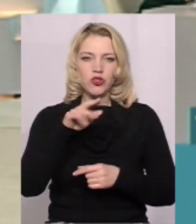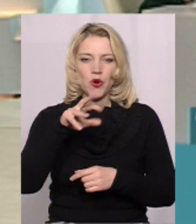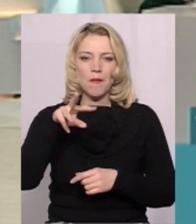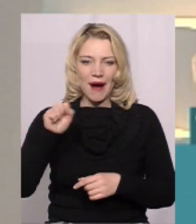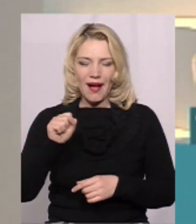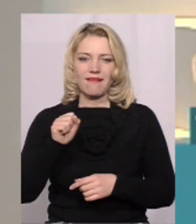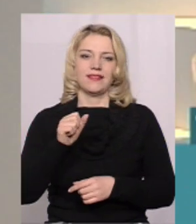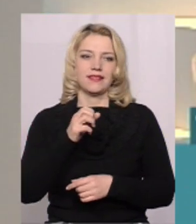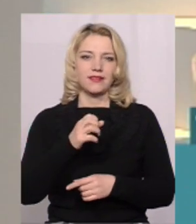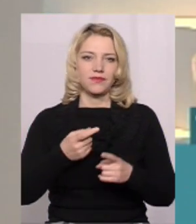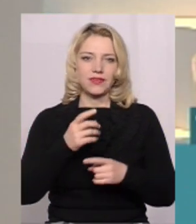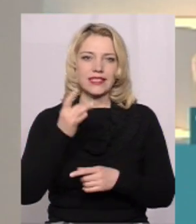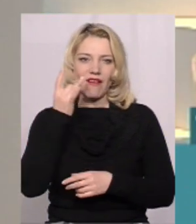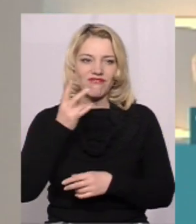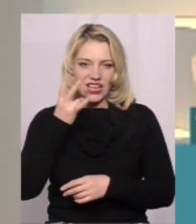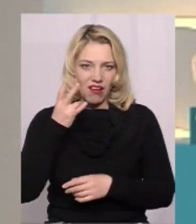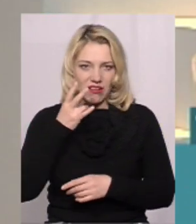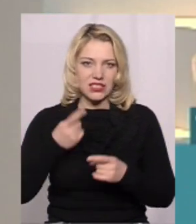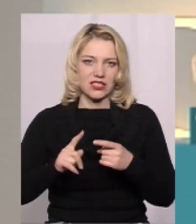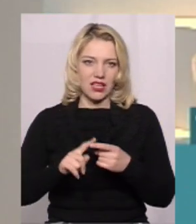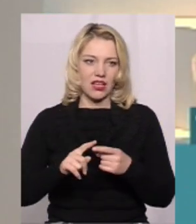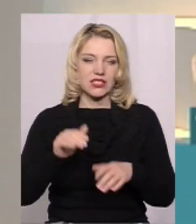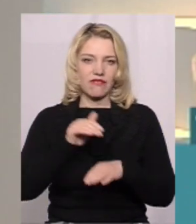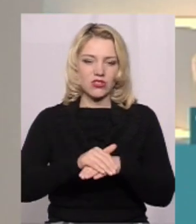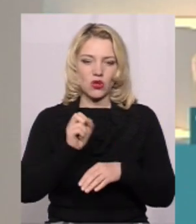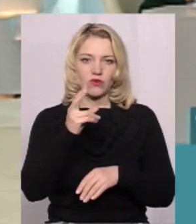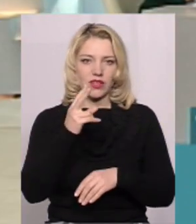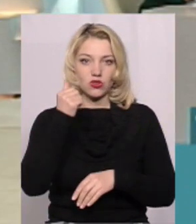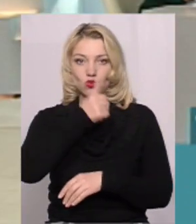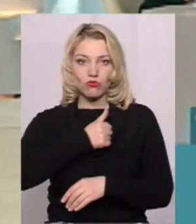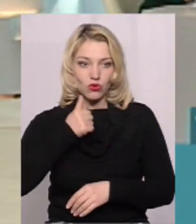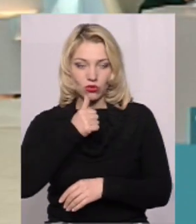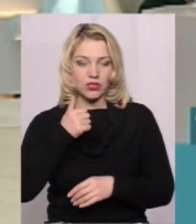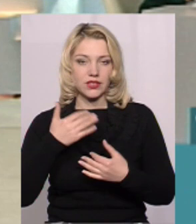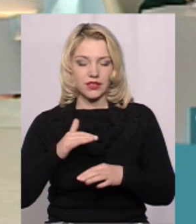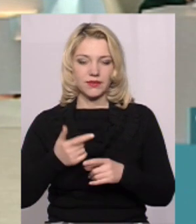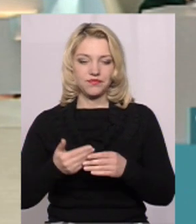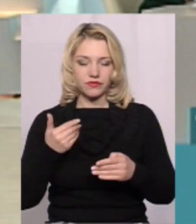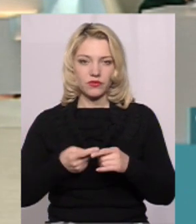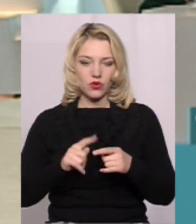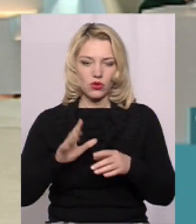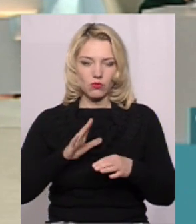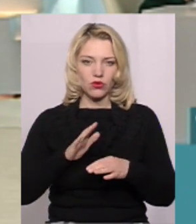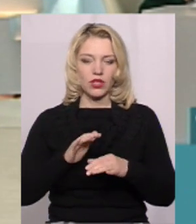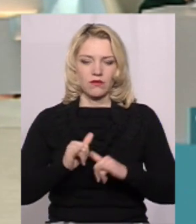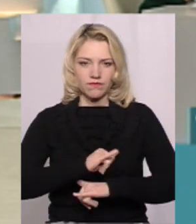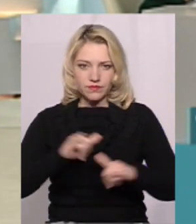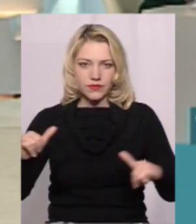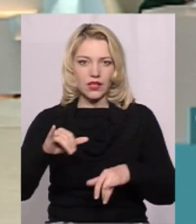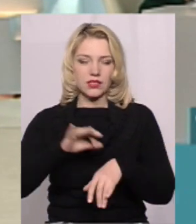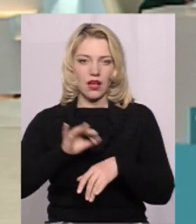новий спалах, скажімо, в Україні, зафіксували у 2012 році. Відтоді він концентрував наростання випадків